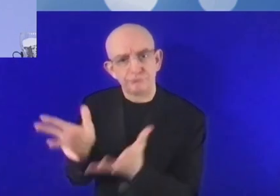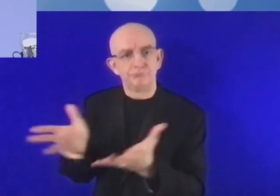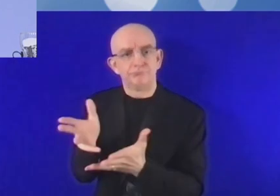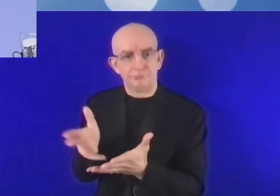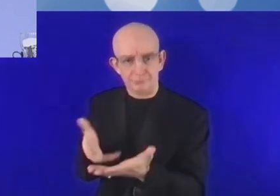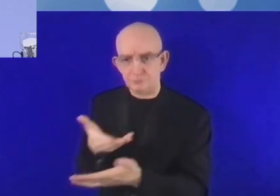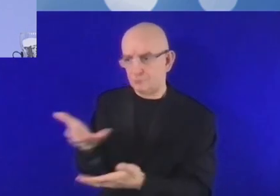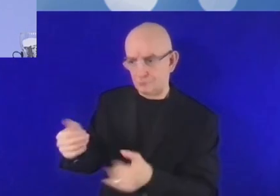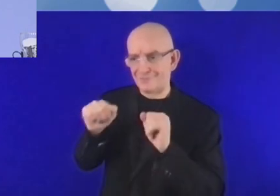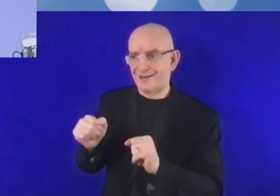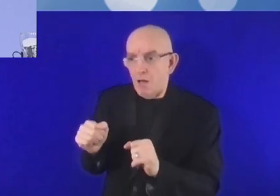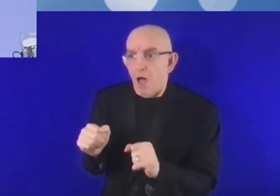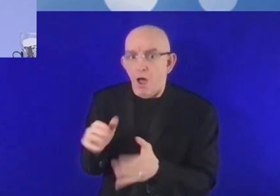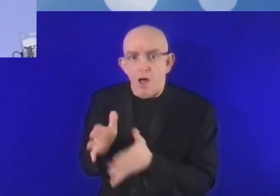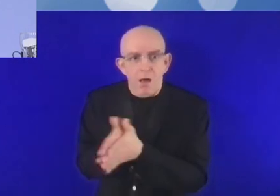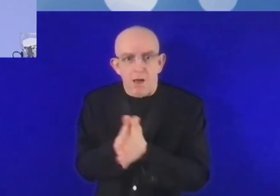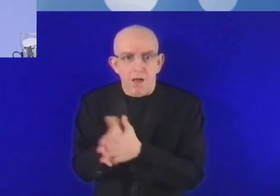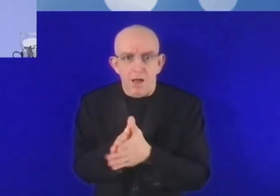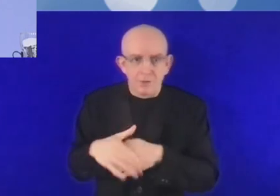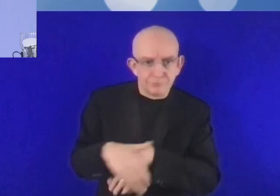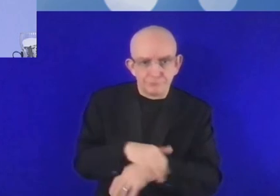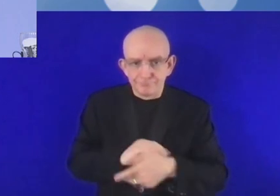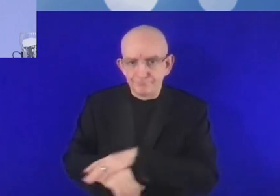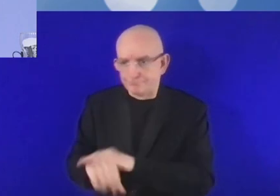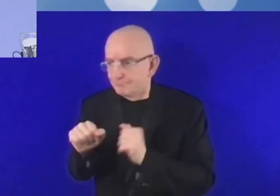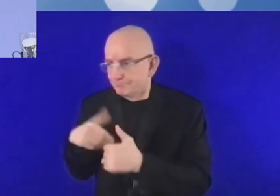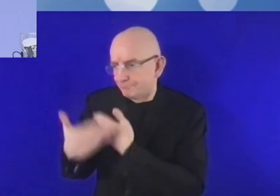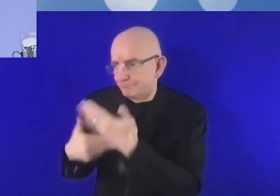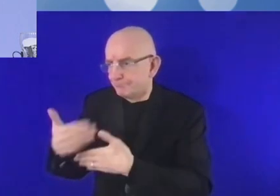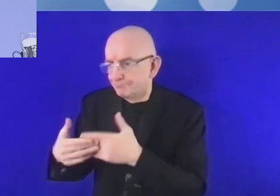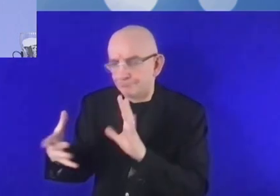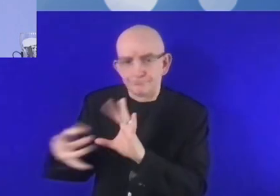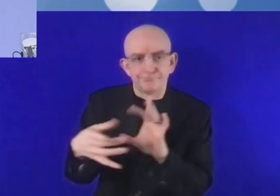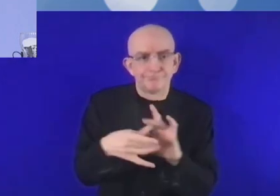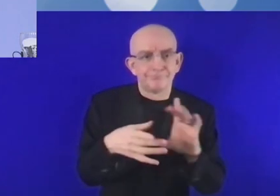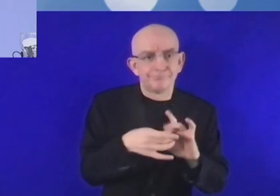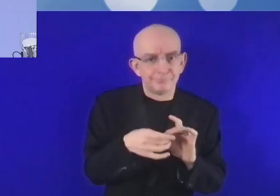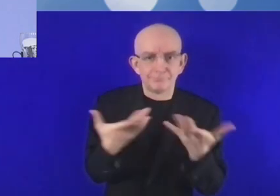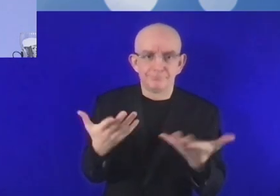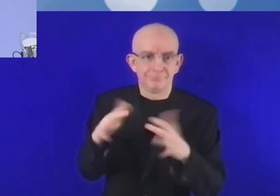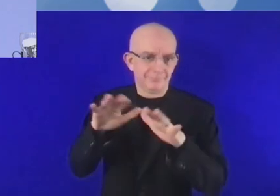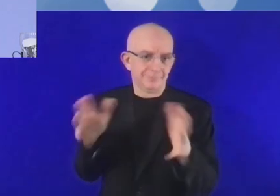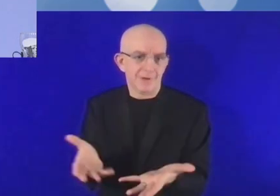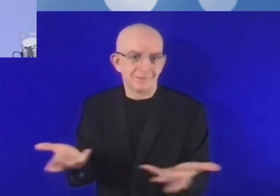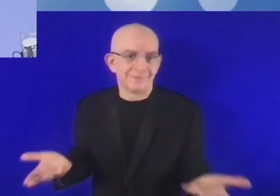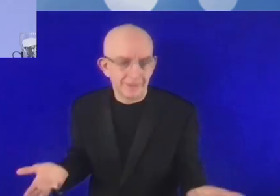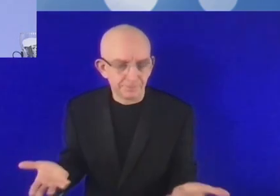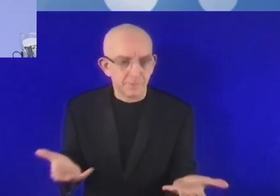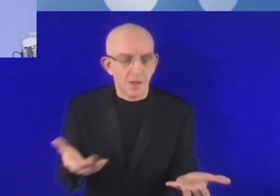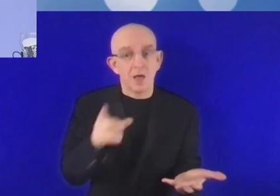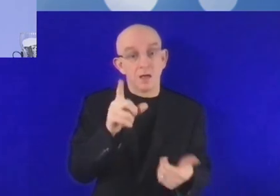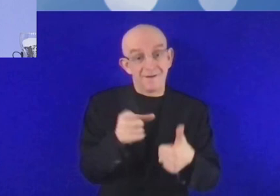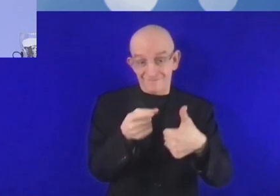bénéfices peut apporter la connectivité mondiale apportée par Internet, par la toile, etc. Donc, il faut...